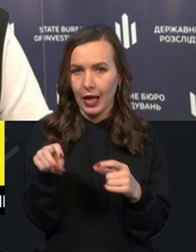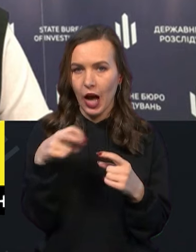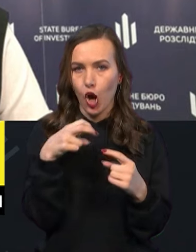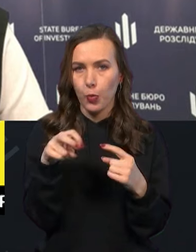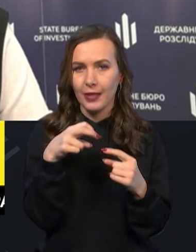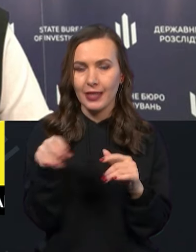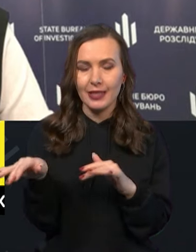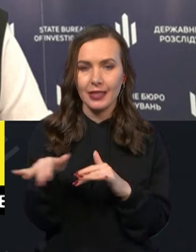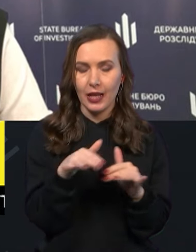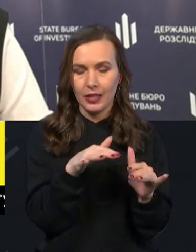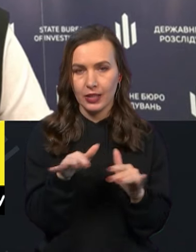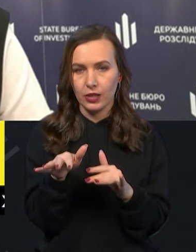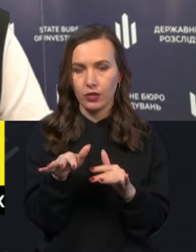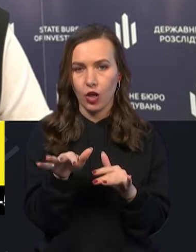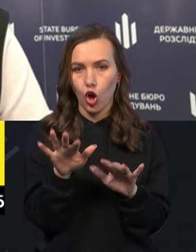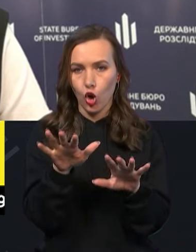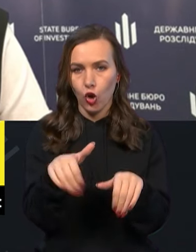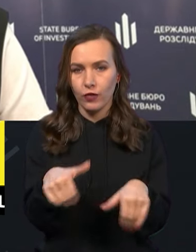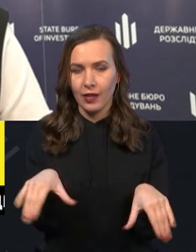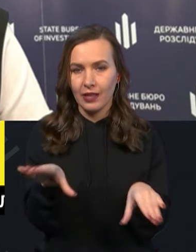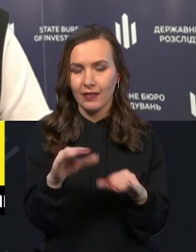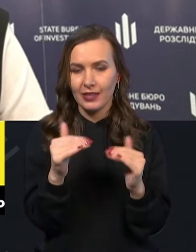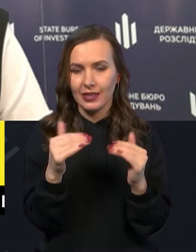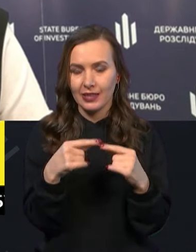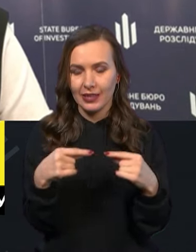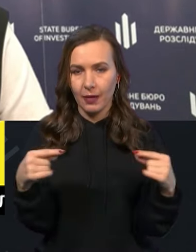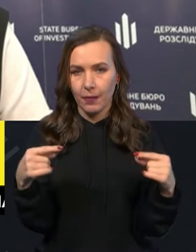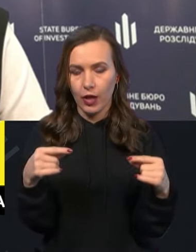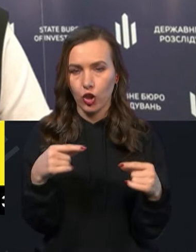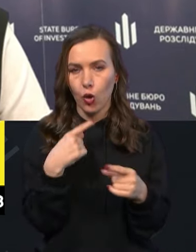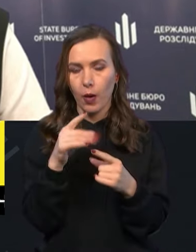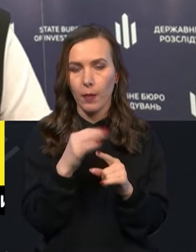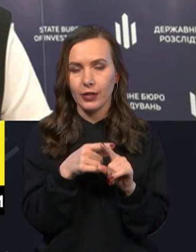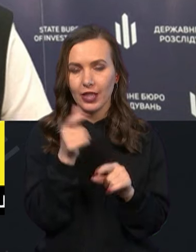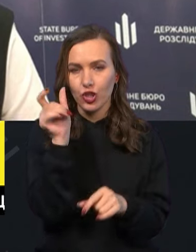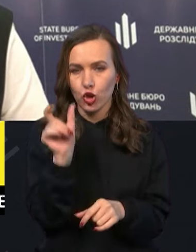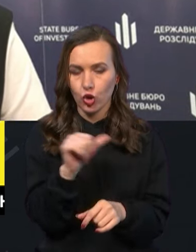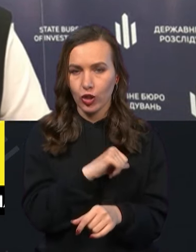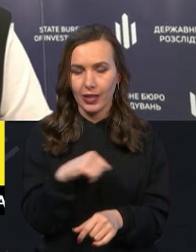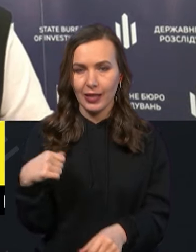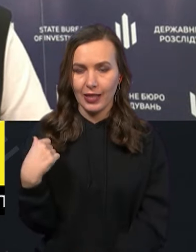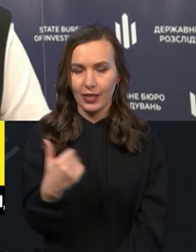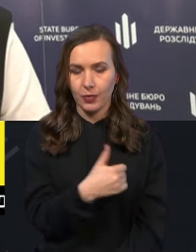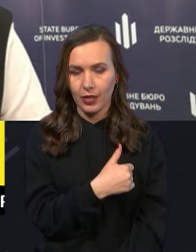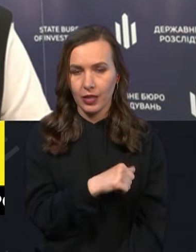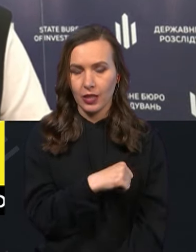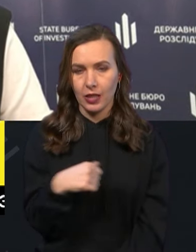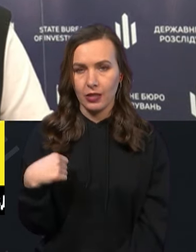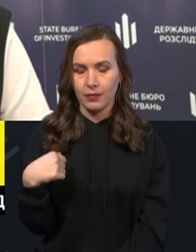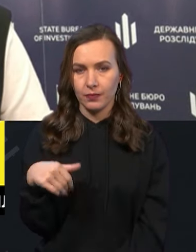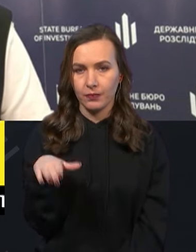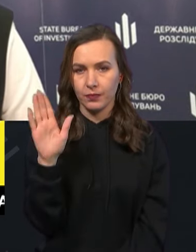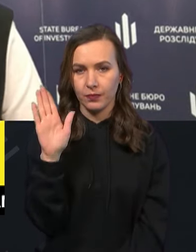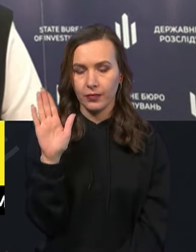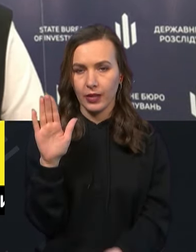діяльність і конфіскували все майно, говоримо про те, що людина добровільна, вона сама відгукнулася на